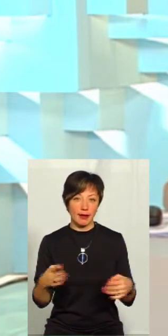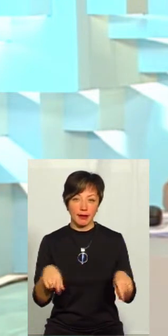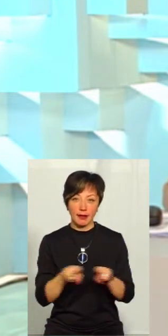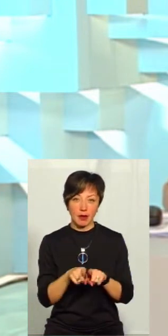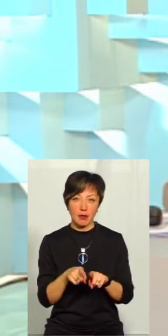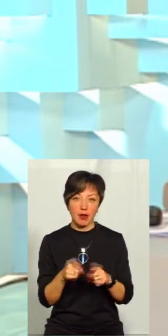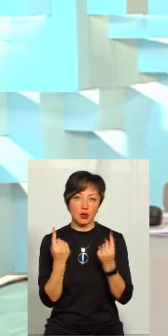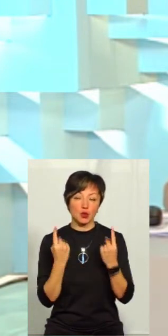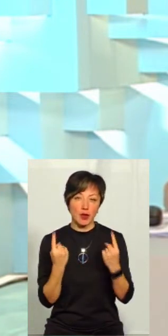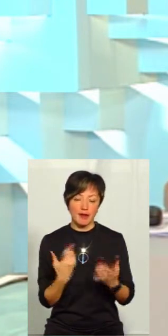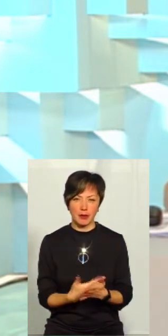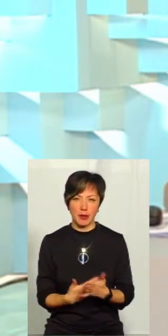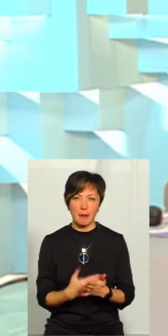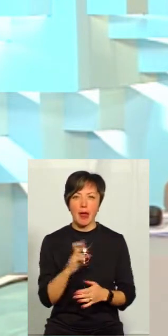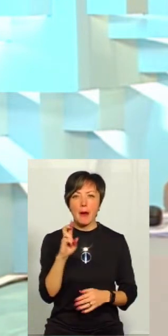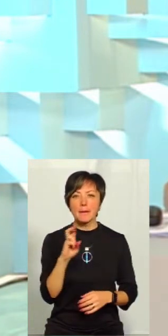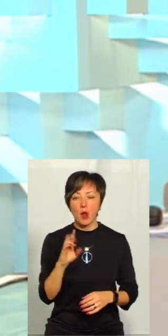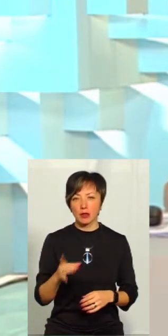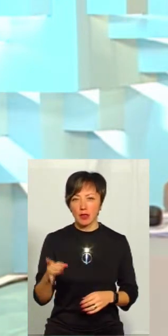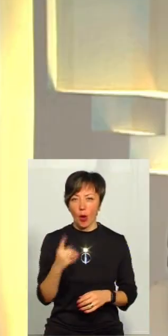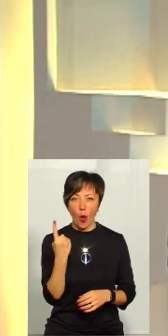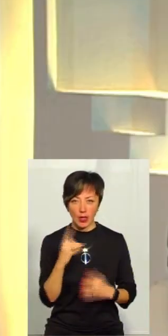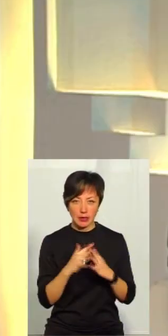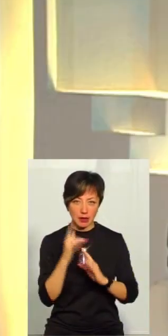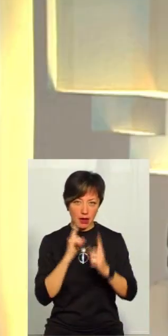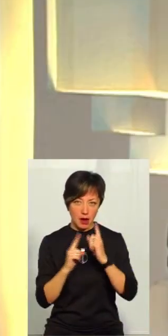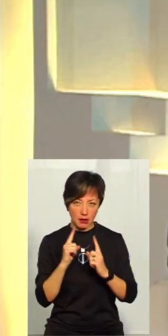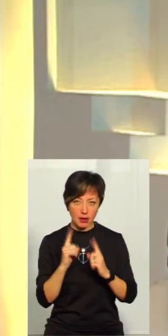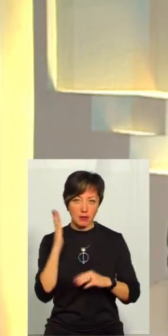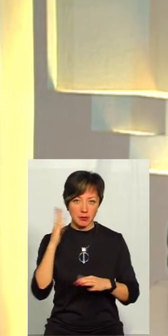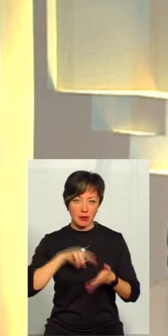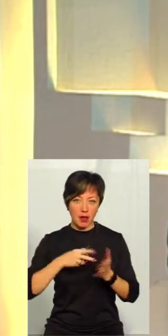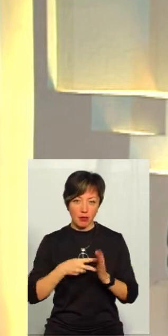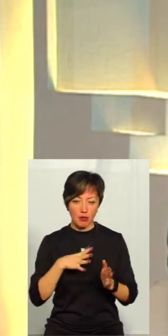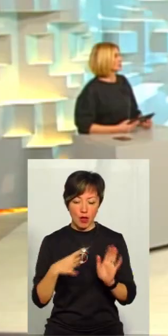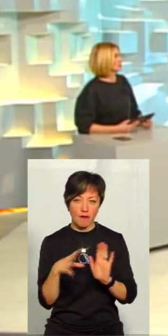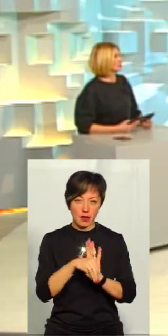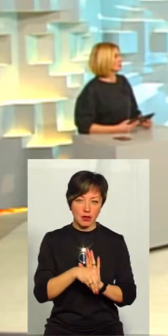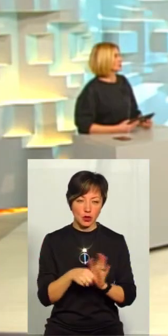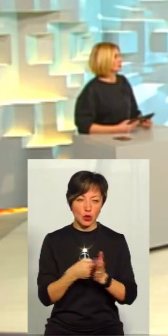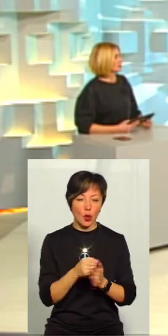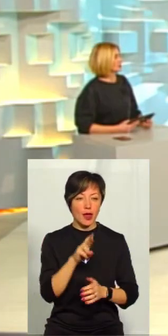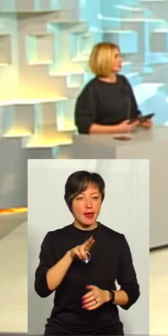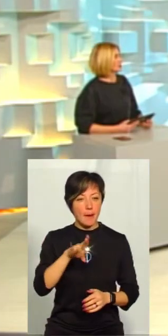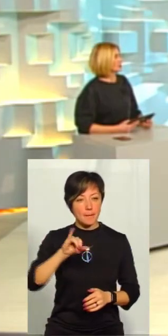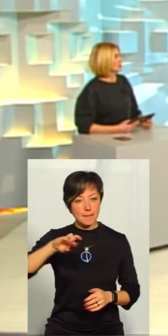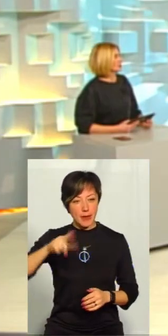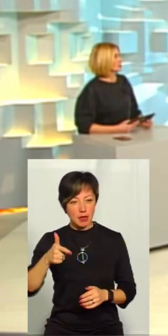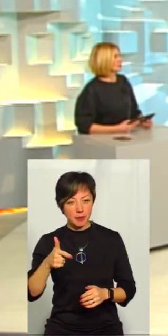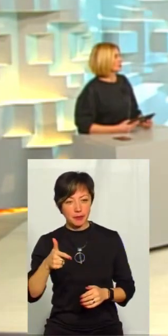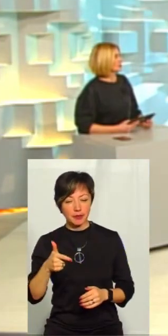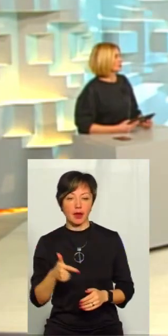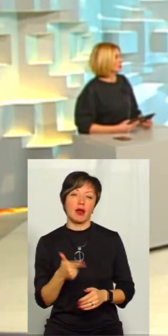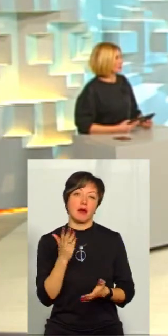такими суттєвими. Ну, наприклад, в Білогір'ї одна сільська рада, яка на перспективному плані була віднесена до Ямпільської сільської ради,